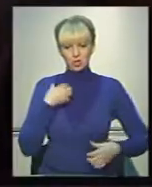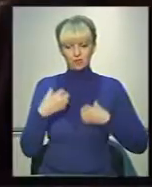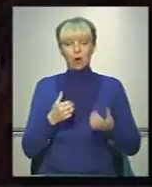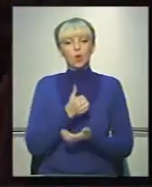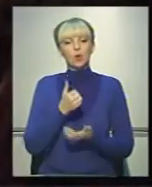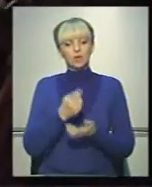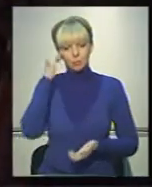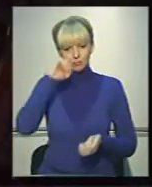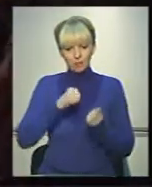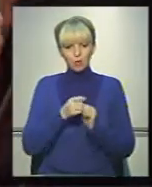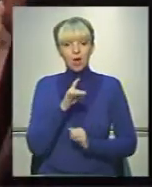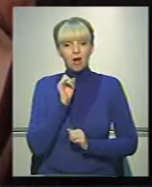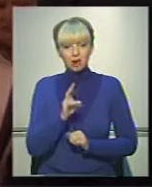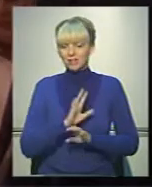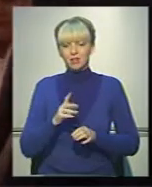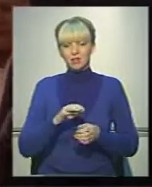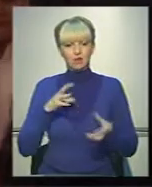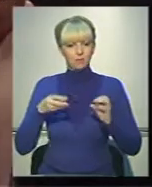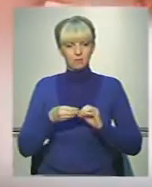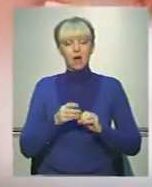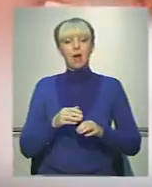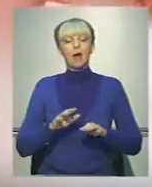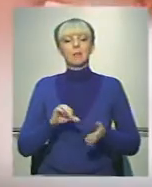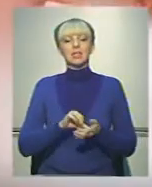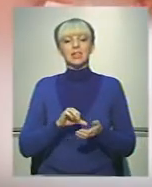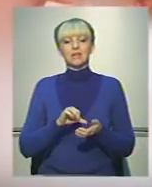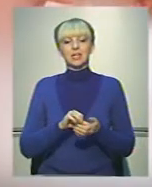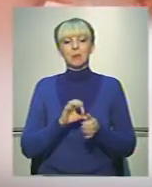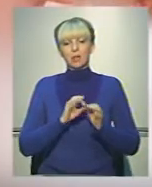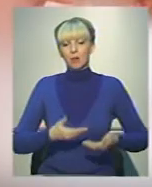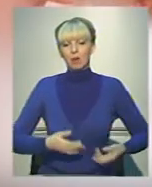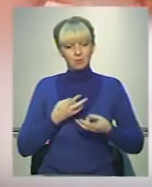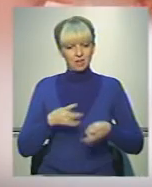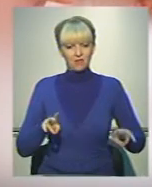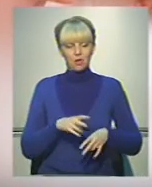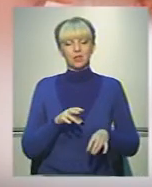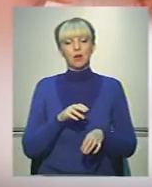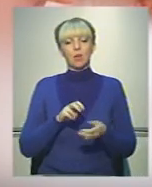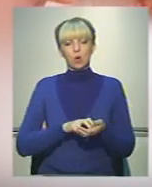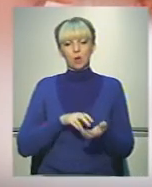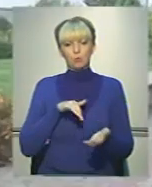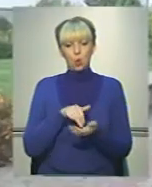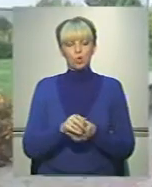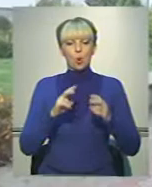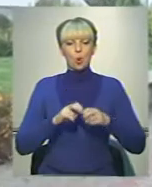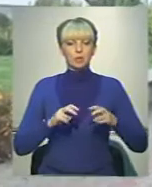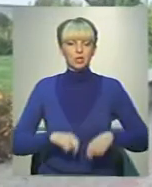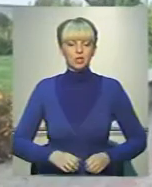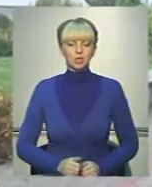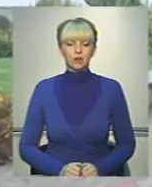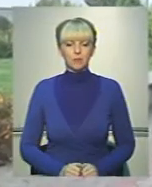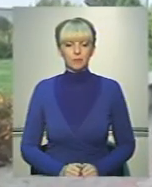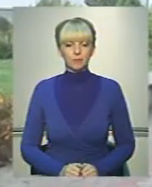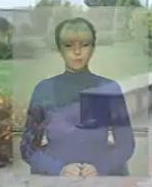А головне пам'ятати, що рак – це не вирок, а тому представницям прекрасної статі не варто боятись проходити обстеження. Вікторія Лупай, Назар